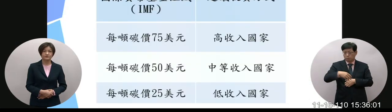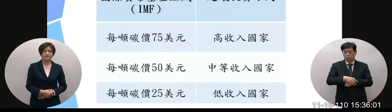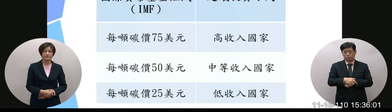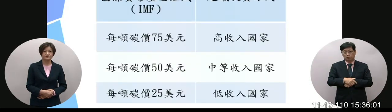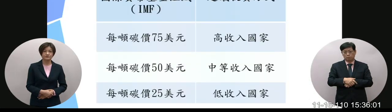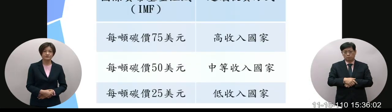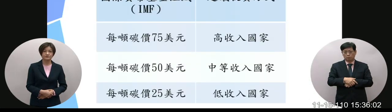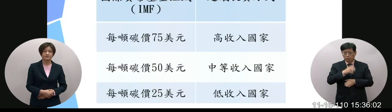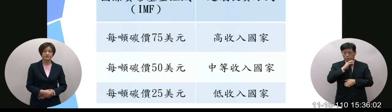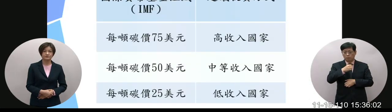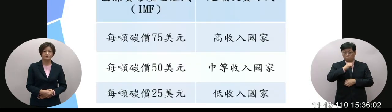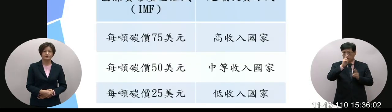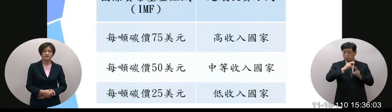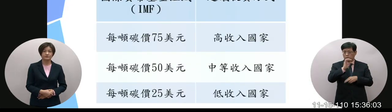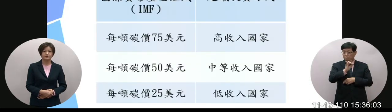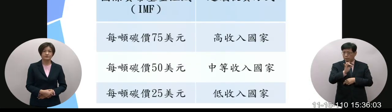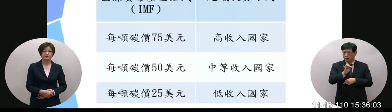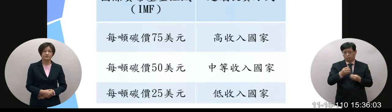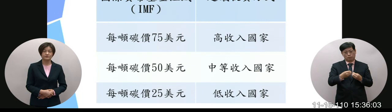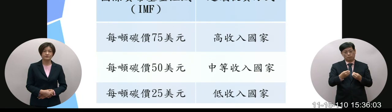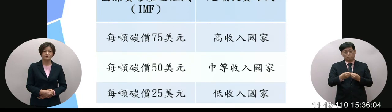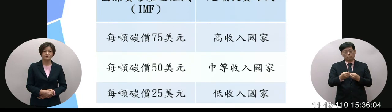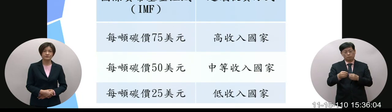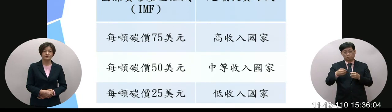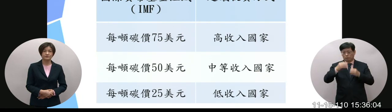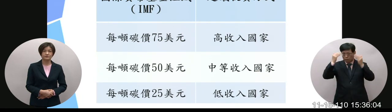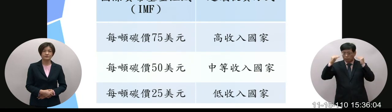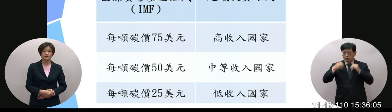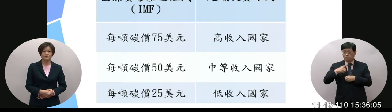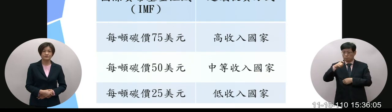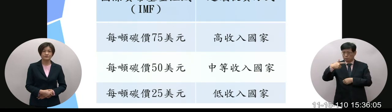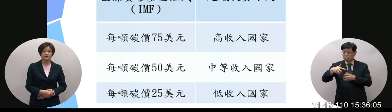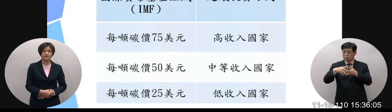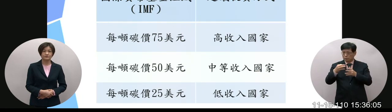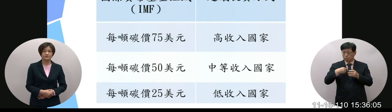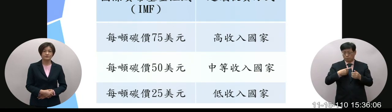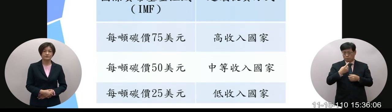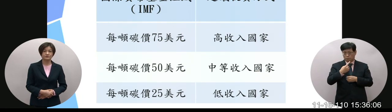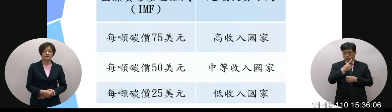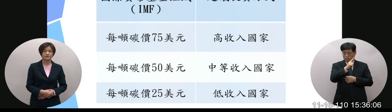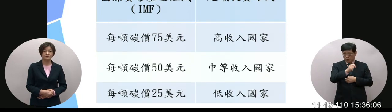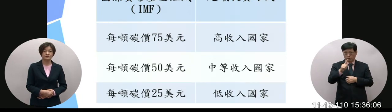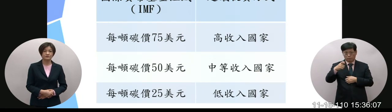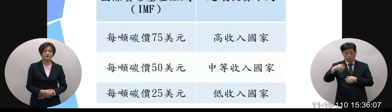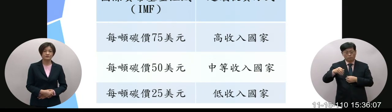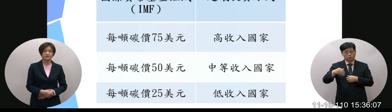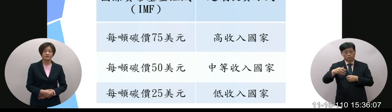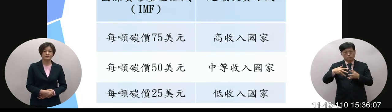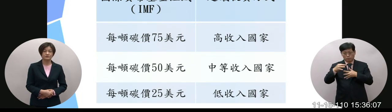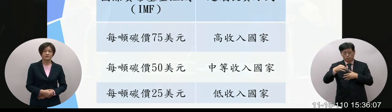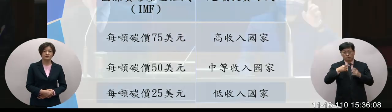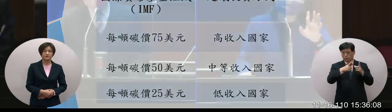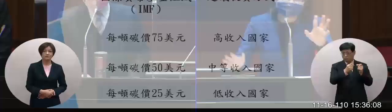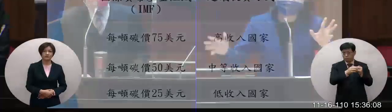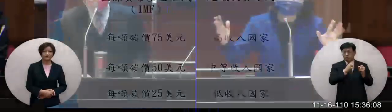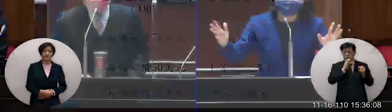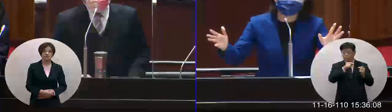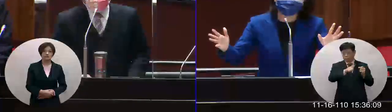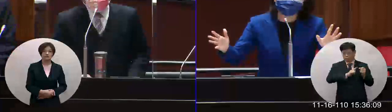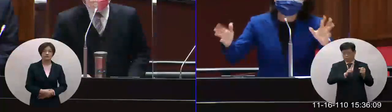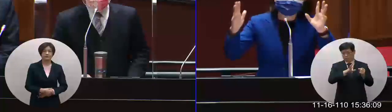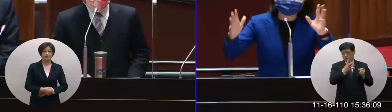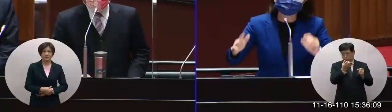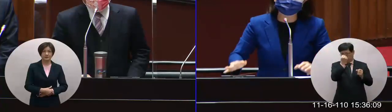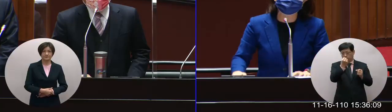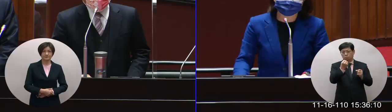台幣一百塊那個東西韓國十六美元一頓十六美元日本是因為地方加它地方